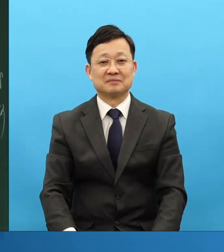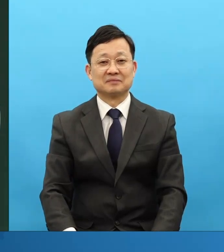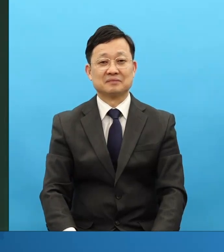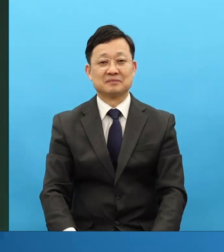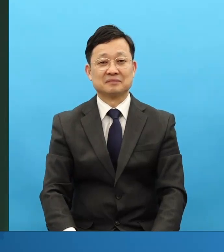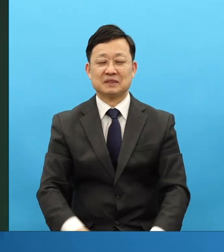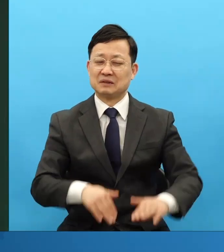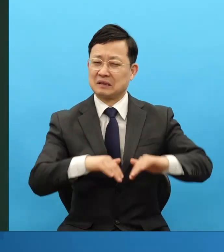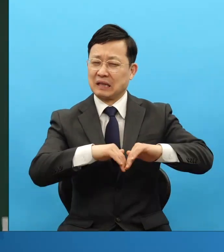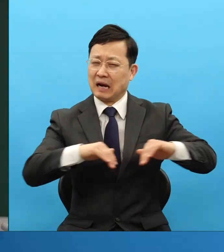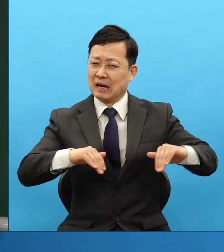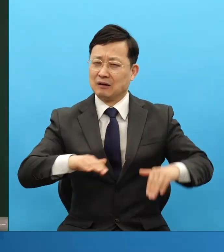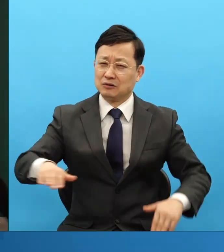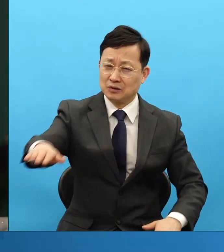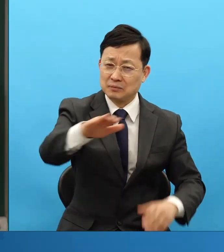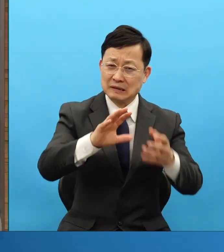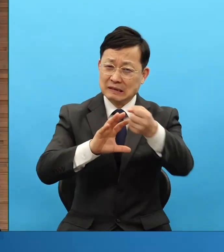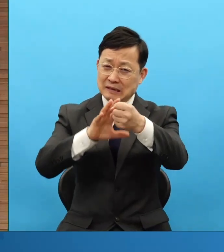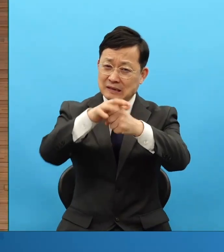우리는 세계보험만 해야 되는지